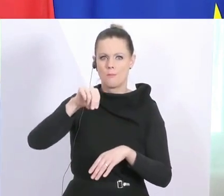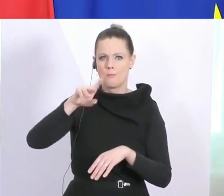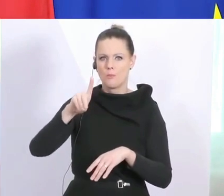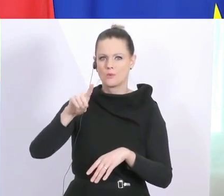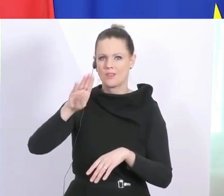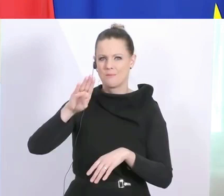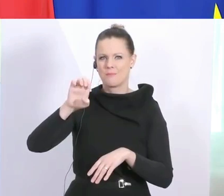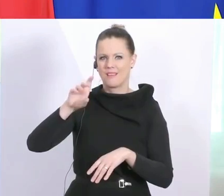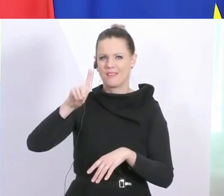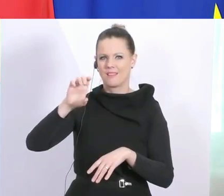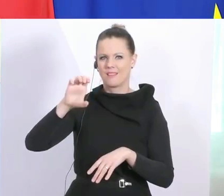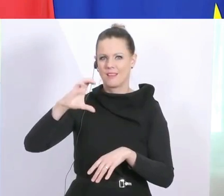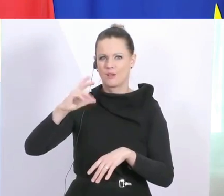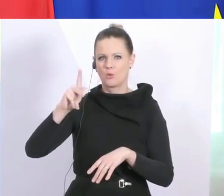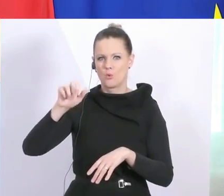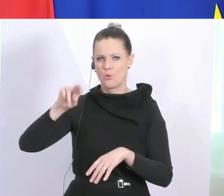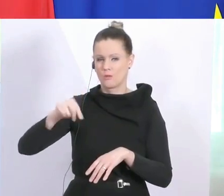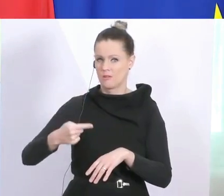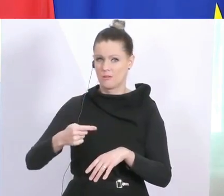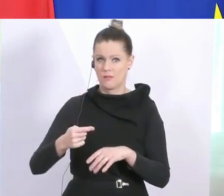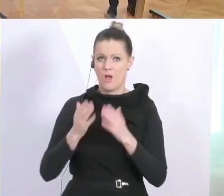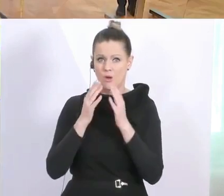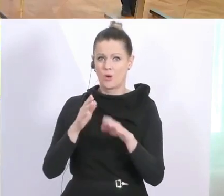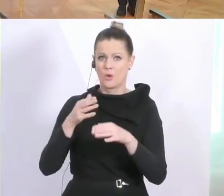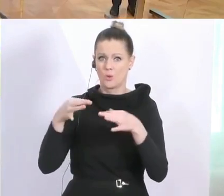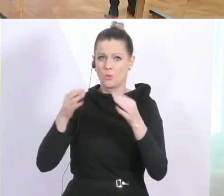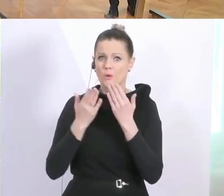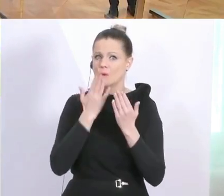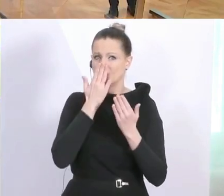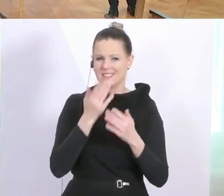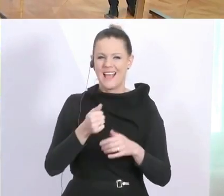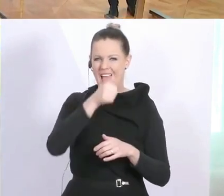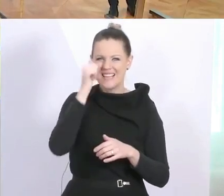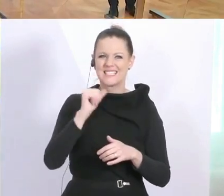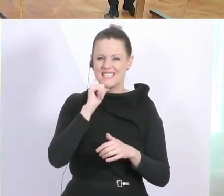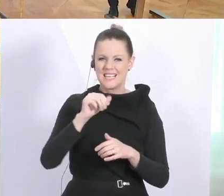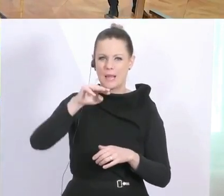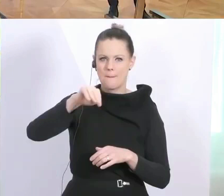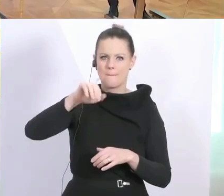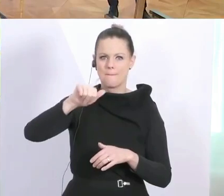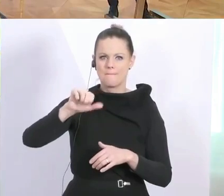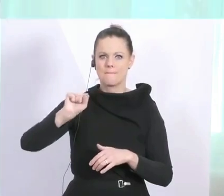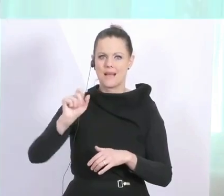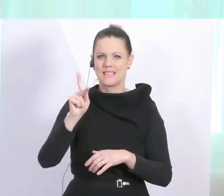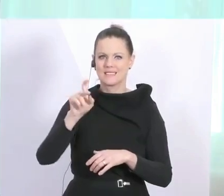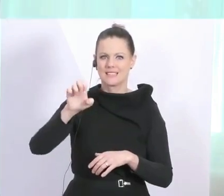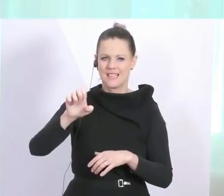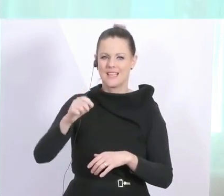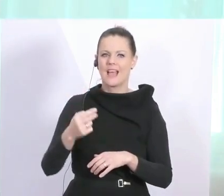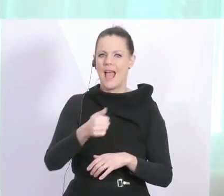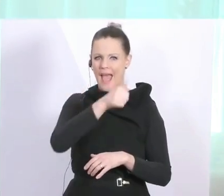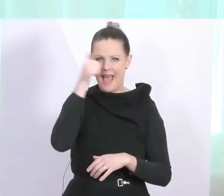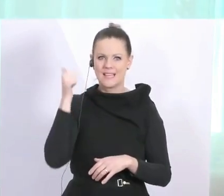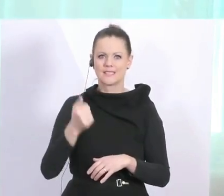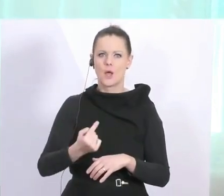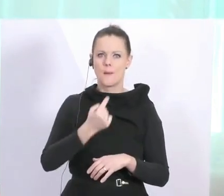dann wirkt das ähnlich. Aber vielleicht darf ich da noch an den Gesundheitsminister übergeben. Es heißt eben nicht Maske jetzt in dem Sinn, sondern es ist der berühmte Mund-Nasen-Schutz. Wir